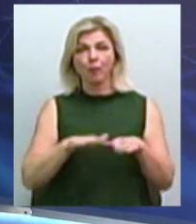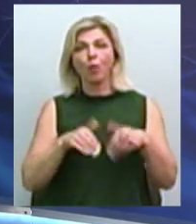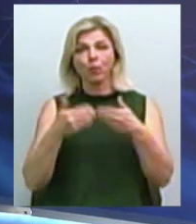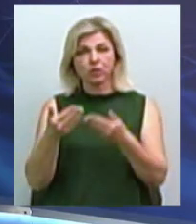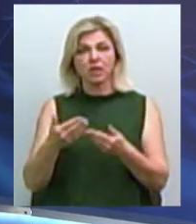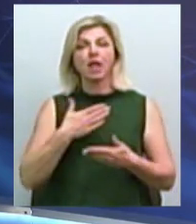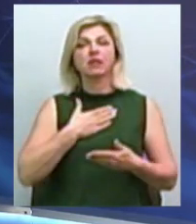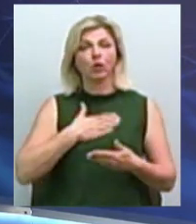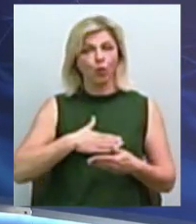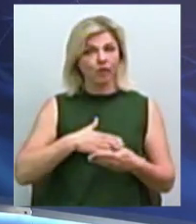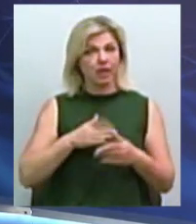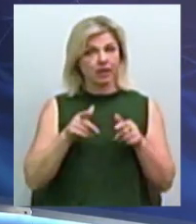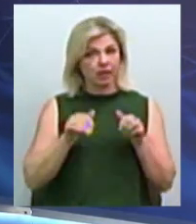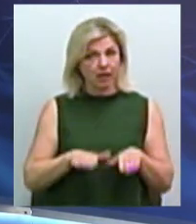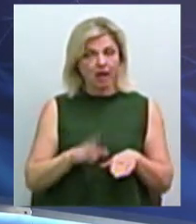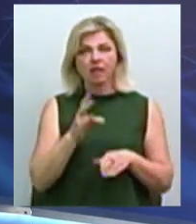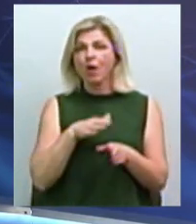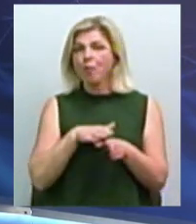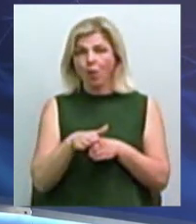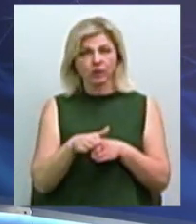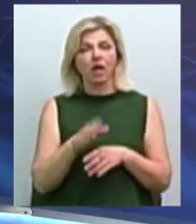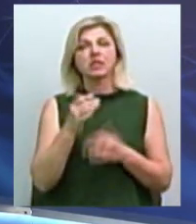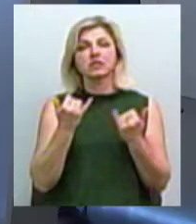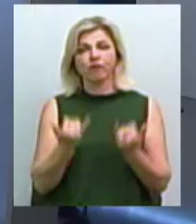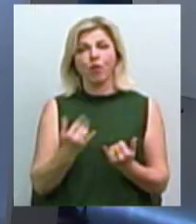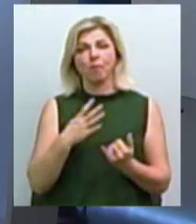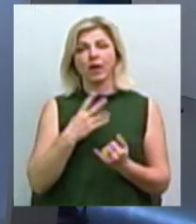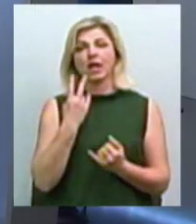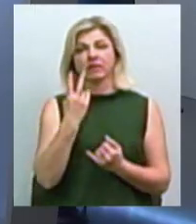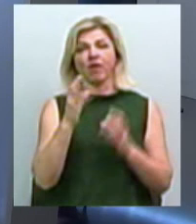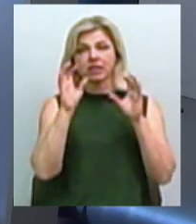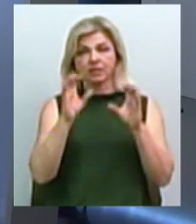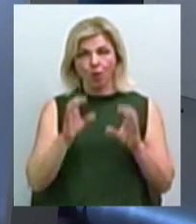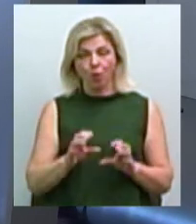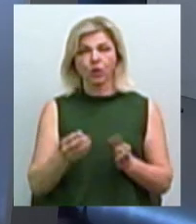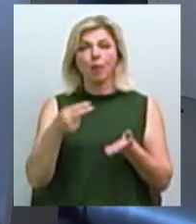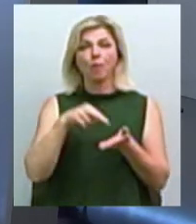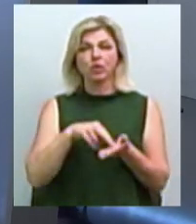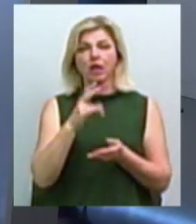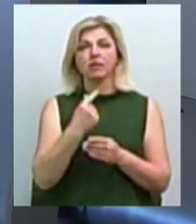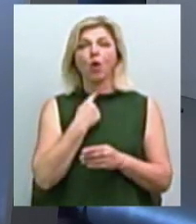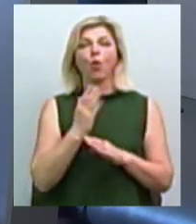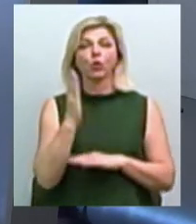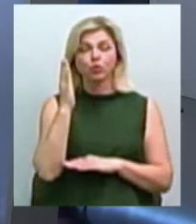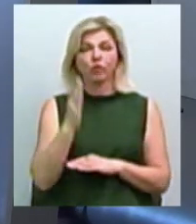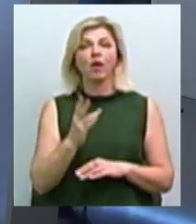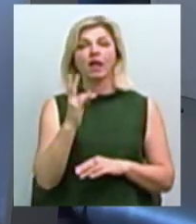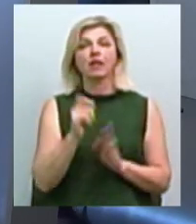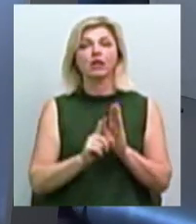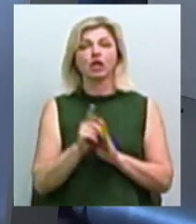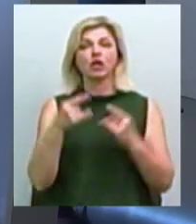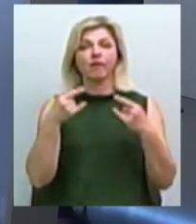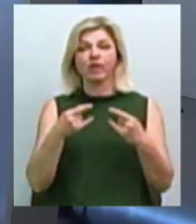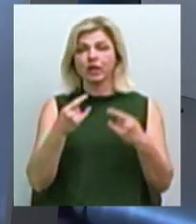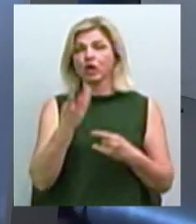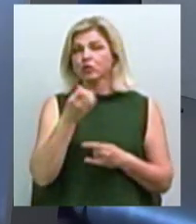Пропозиції задовільнили, але не в повному обсязі. Сьогодні було поставлено ці два закони знову на голосування, але до початку ефіру вони ще не проголосовані,